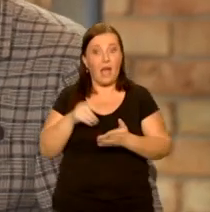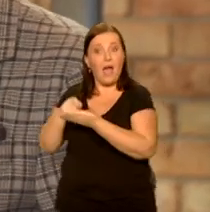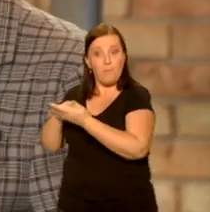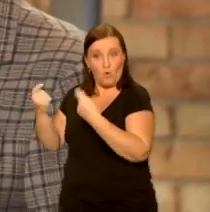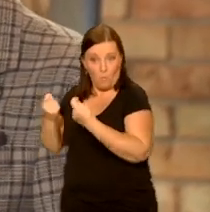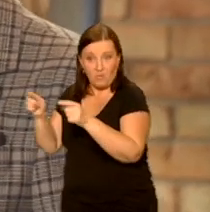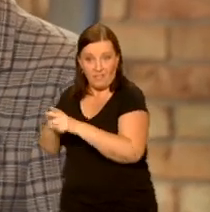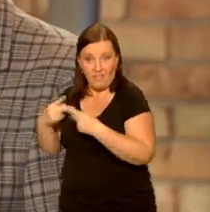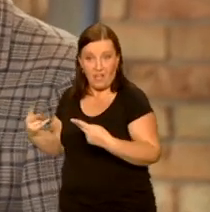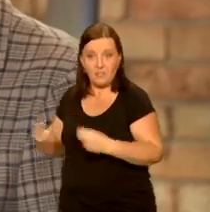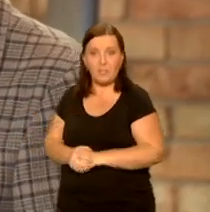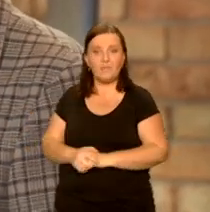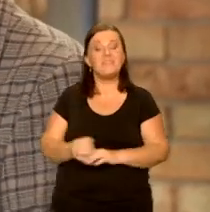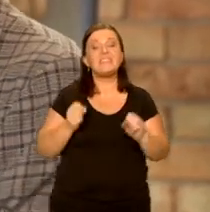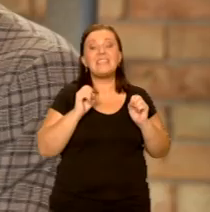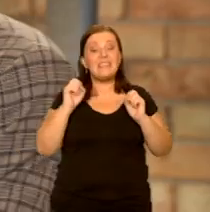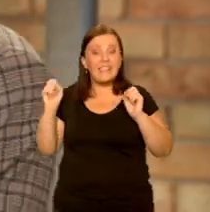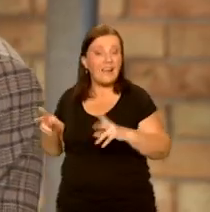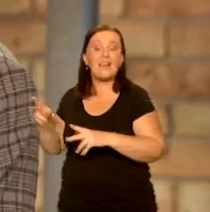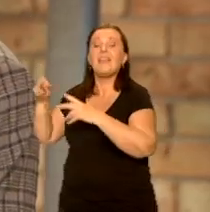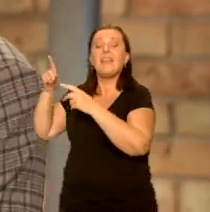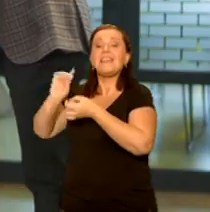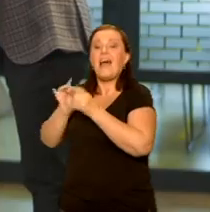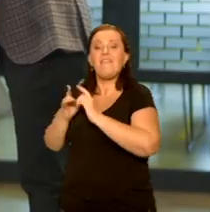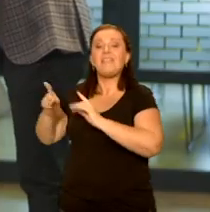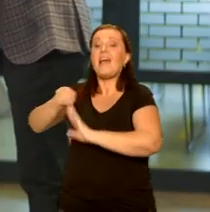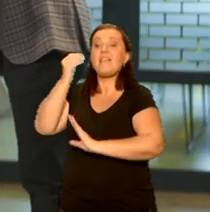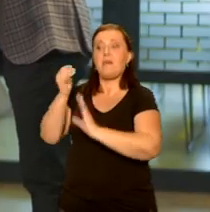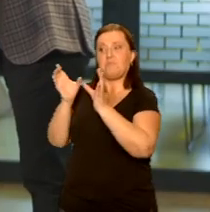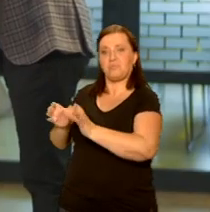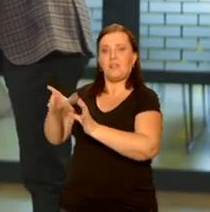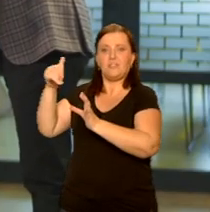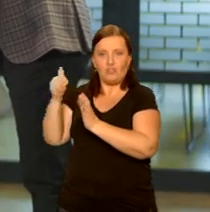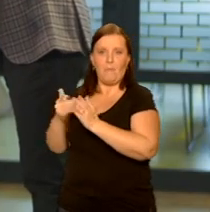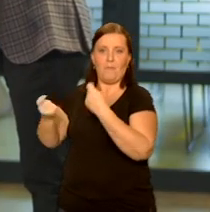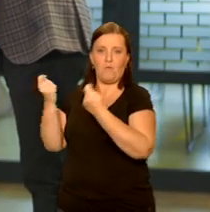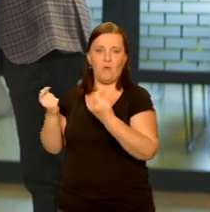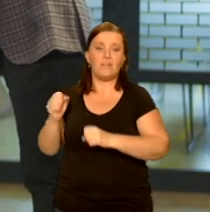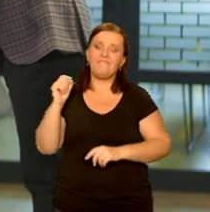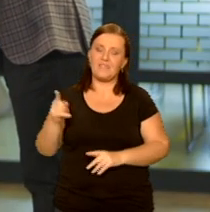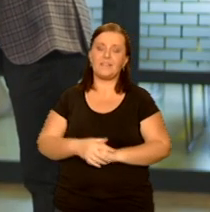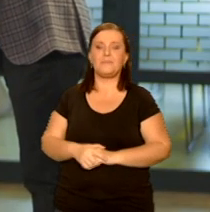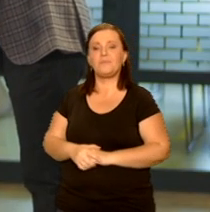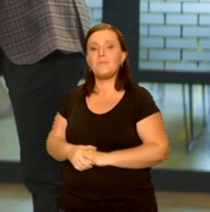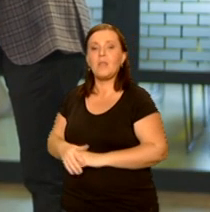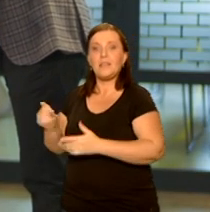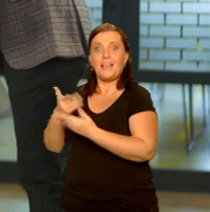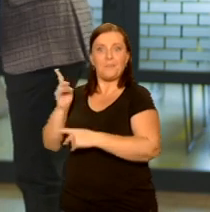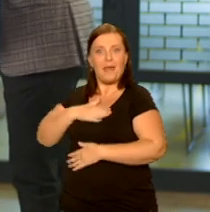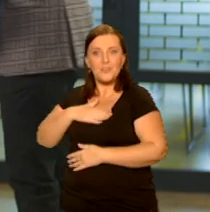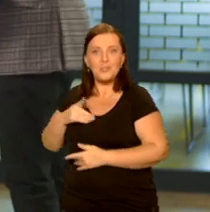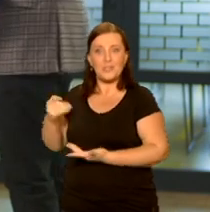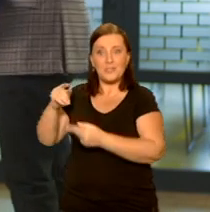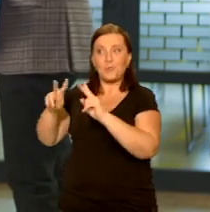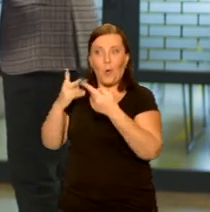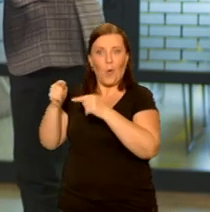kupi nawet najlepszego urządzenia, jeżeli nie będzie promowane w odpowiedni sposób. Bardzo się cieszę, że to jest kolejny projekt z Białegostoku, z mojego